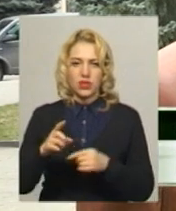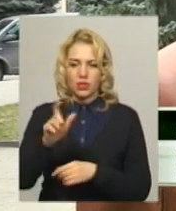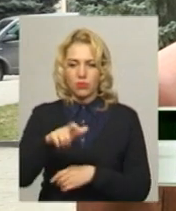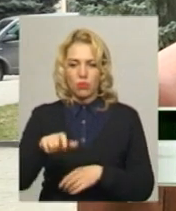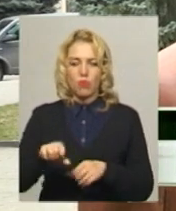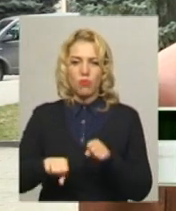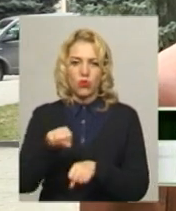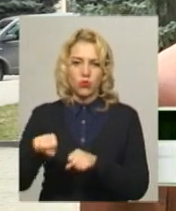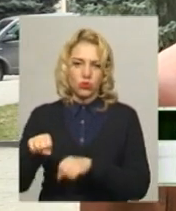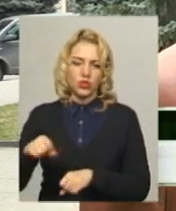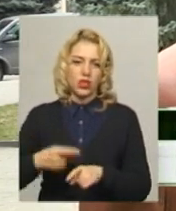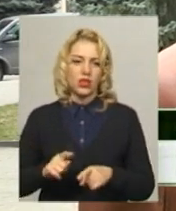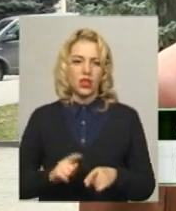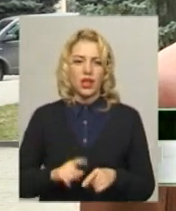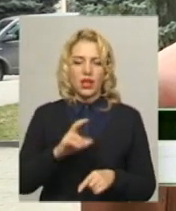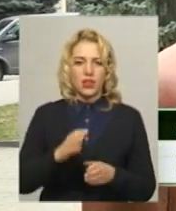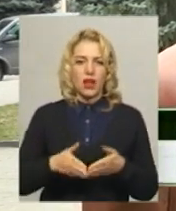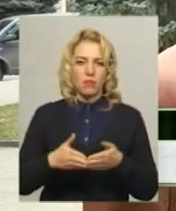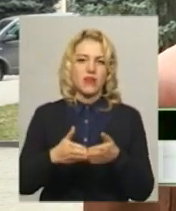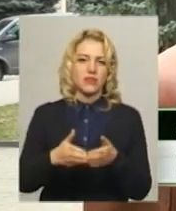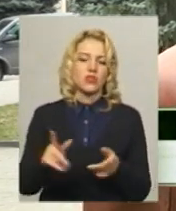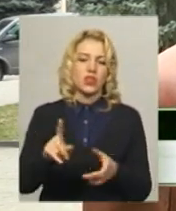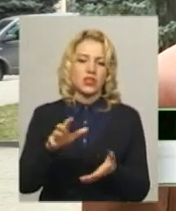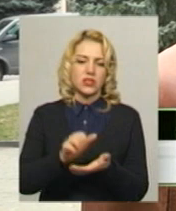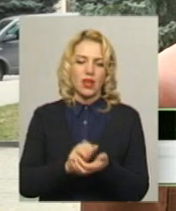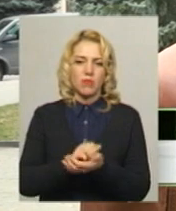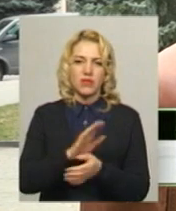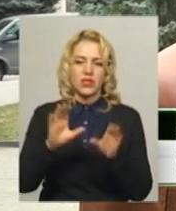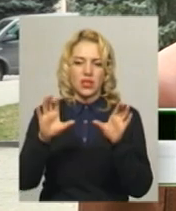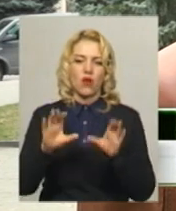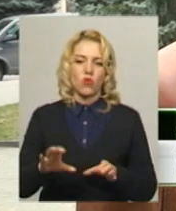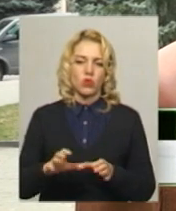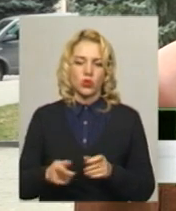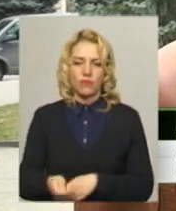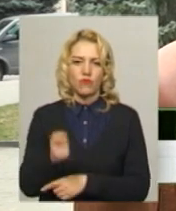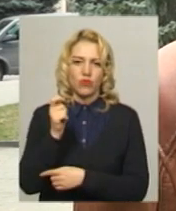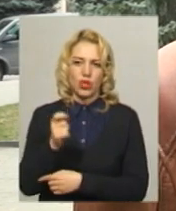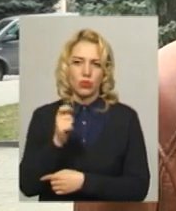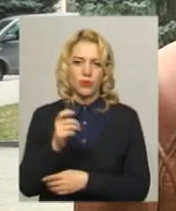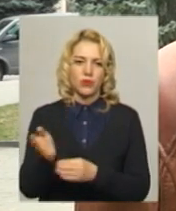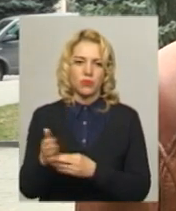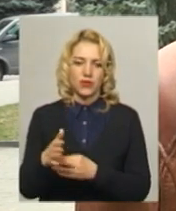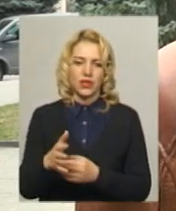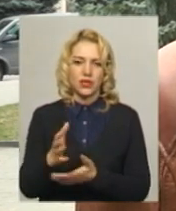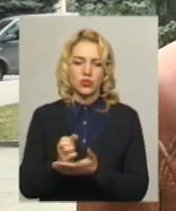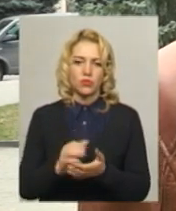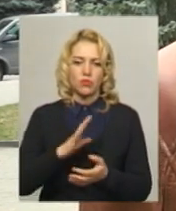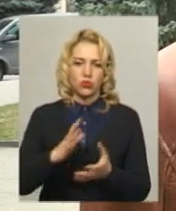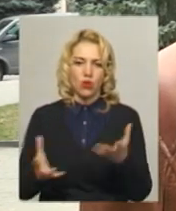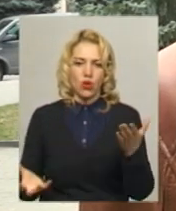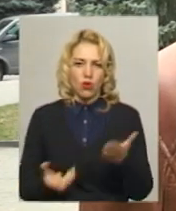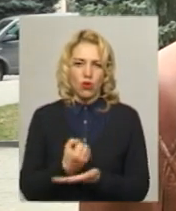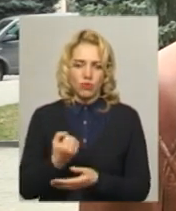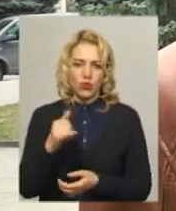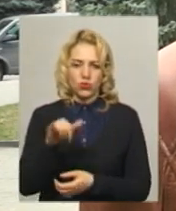на плавзасобі, який займався незаконним виловуводних біоресурсів. Серед іншого було обнарушено в